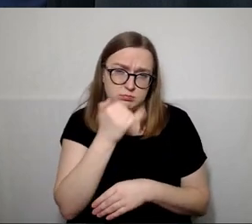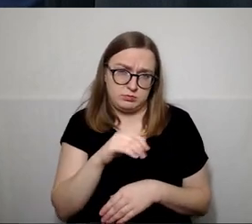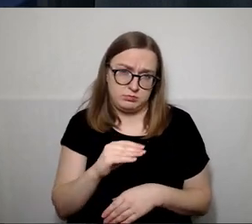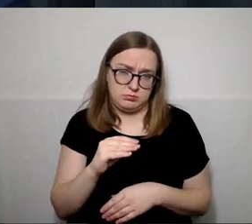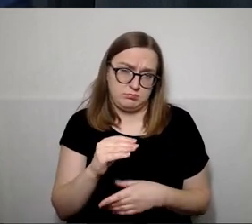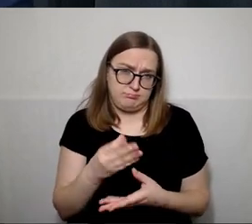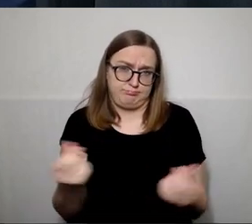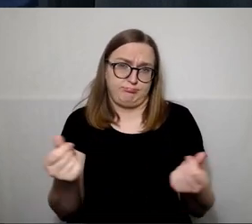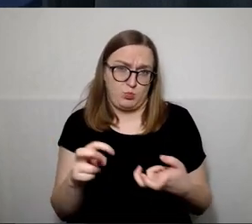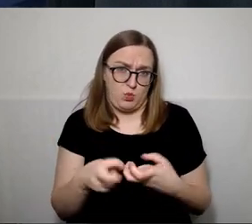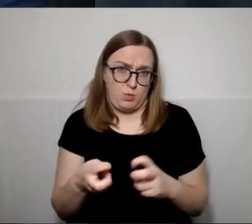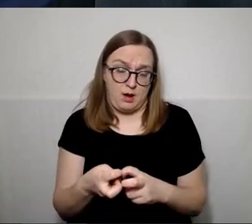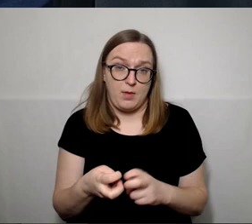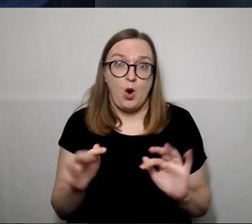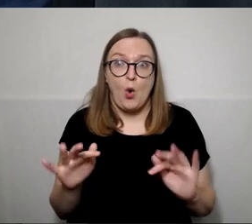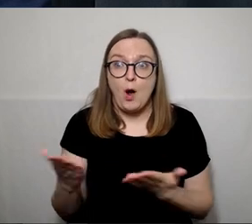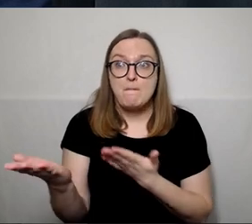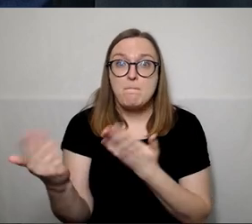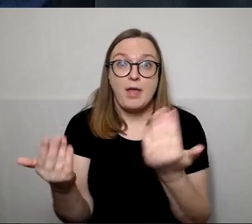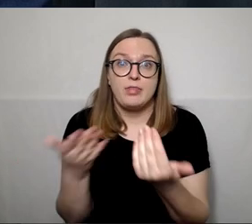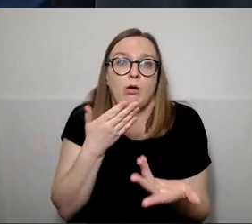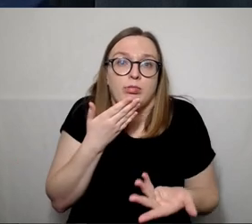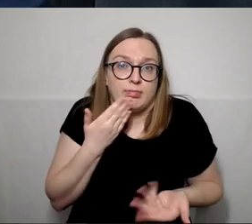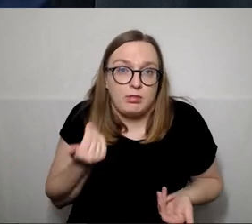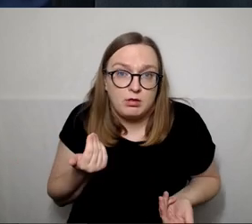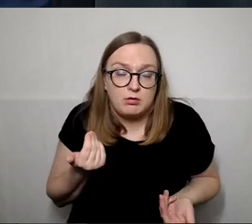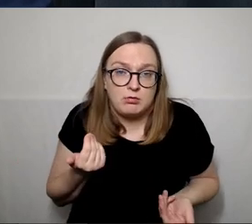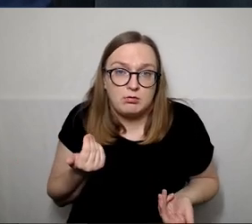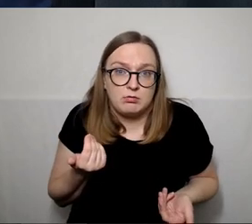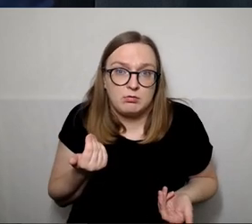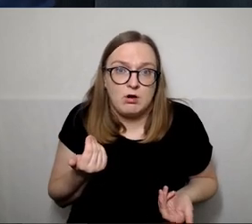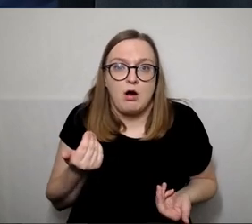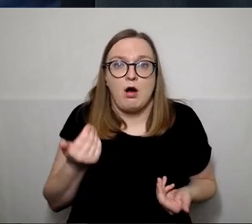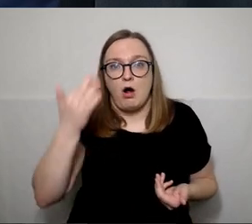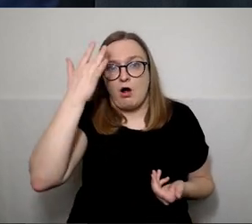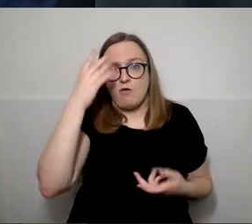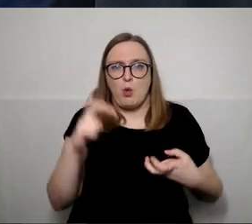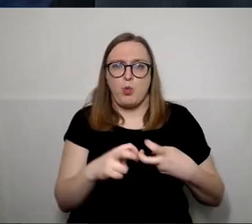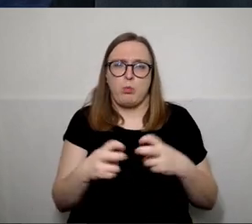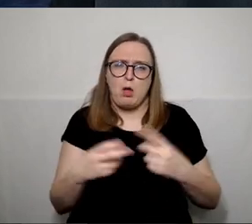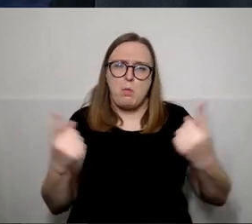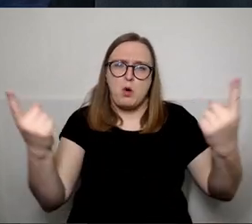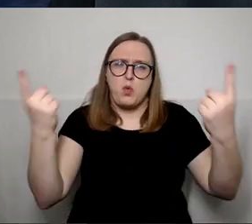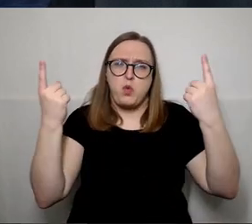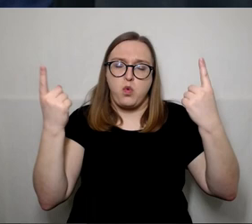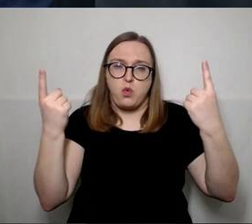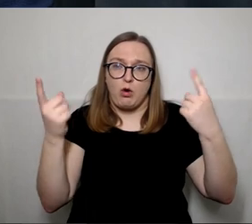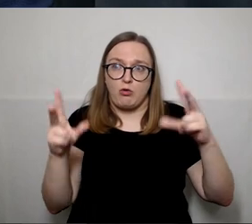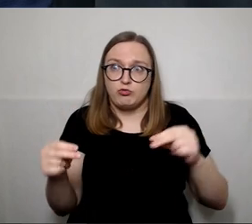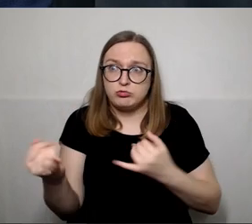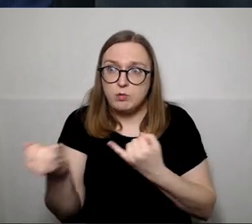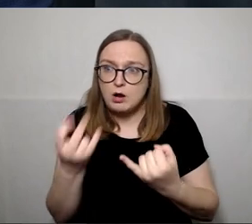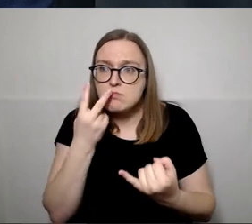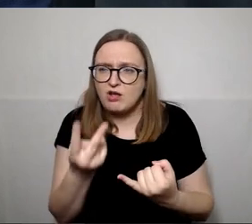nekalbant, tai atrodo, kad problema yra labai didelė. Ir džiaugios